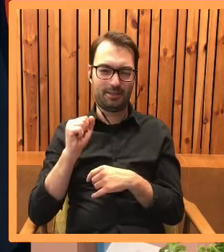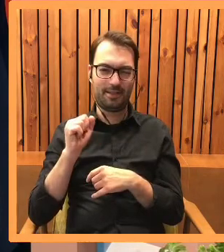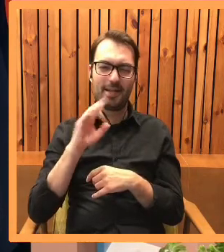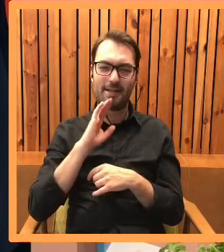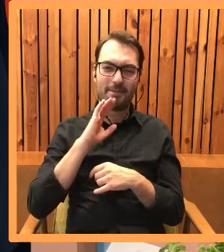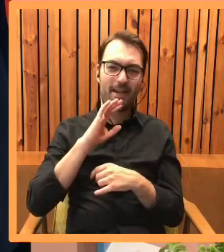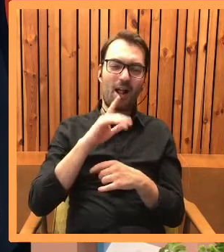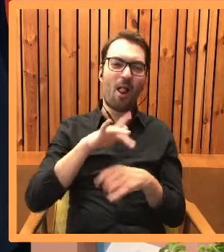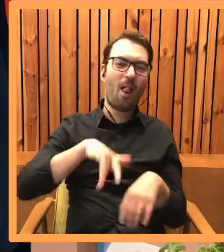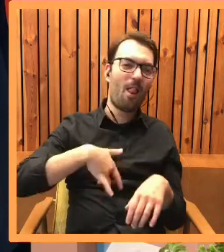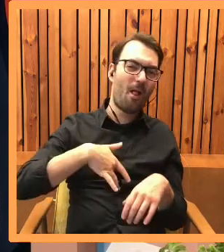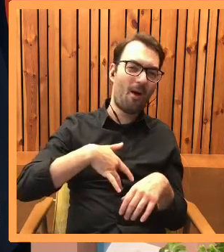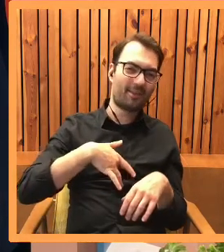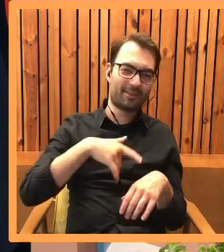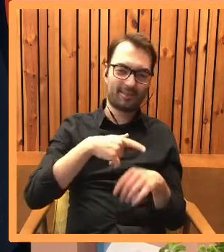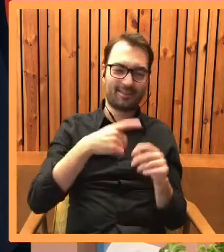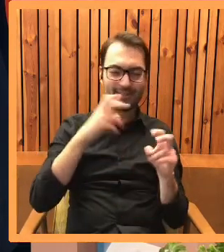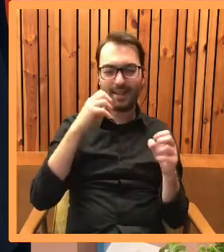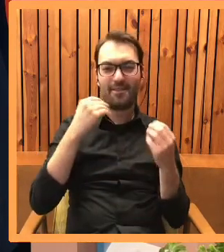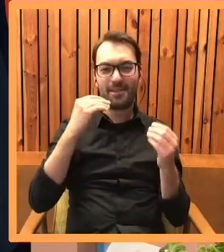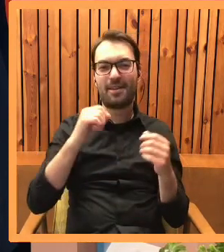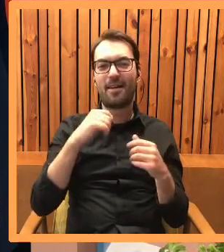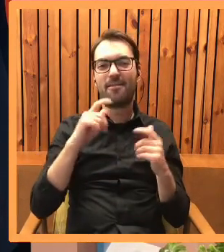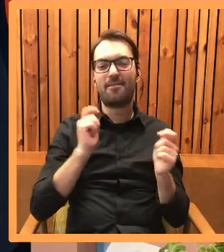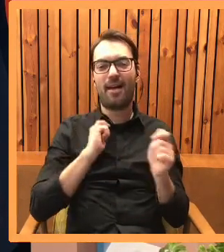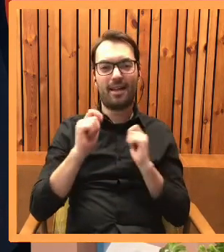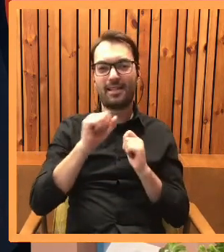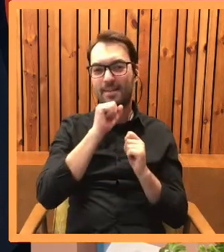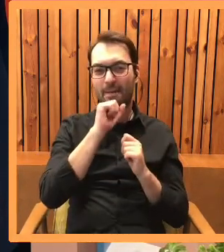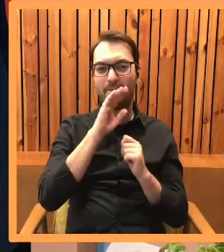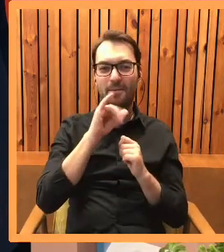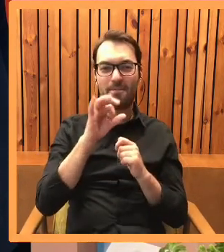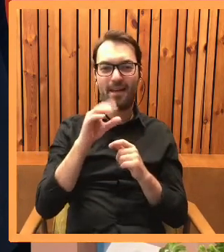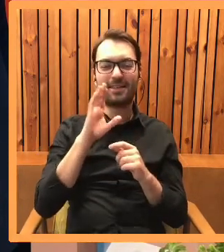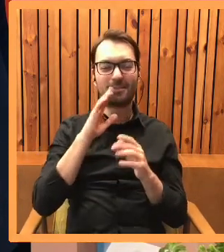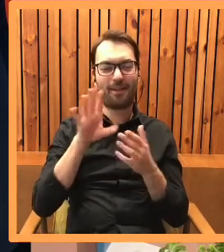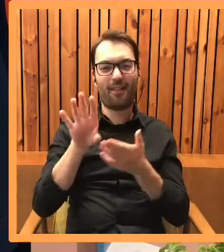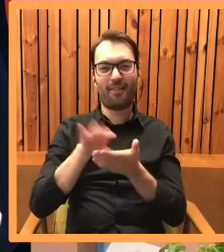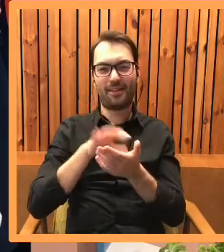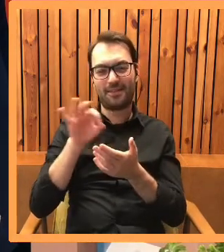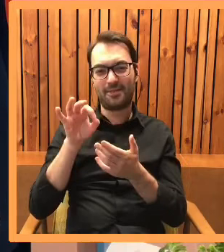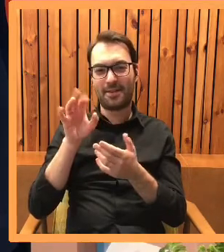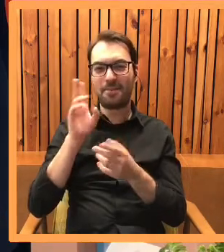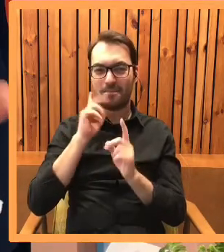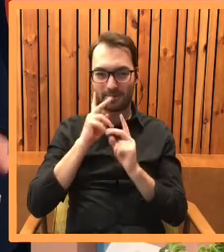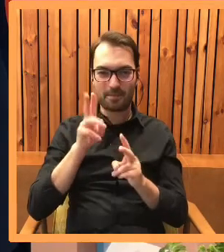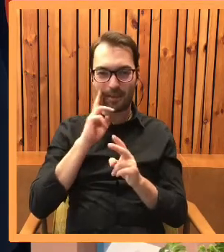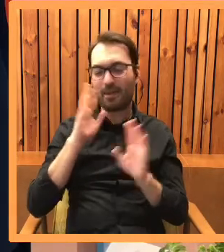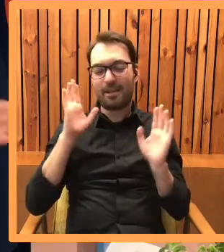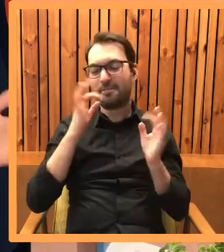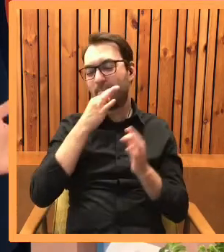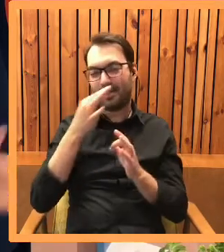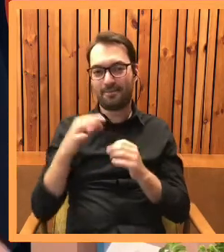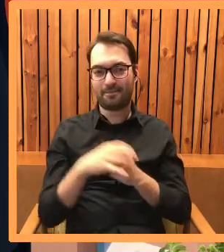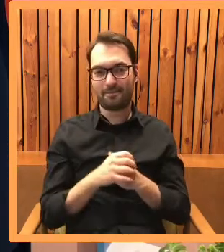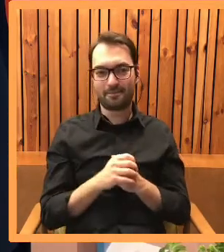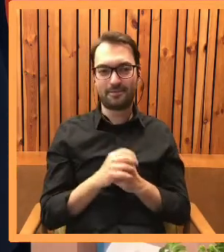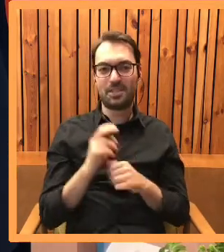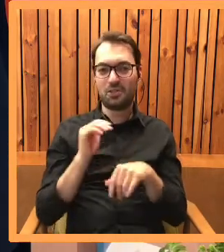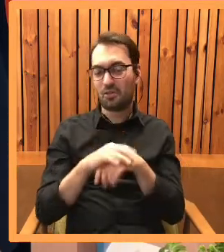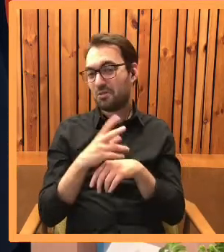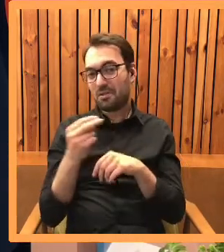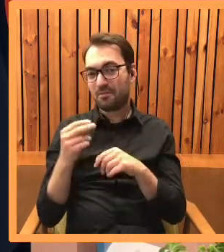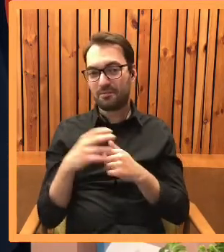doświadczenia kota Lorda z fantastycznych wakacjów babci Basi chyba mają coś wspólnego z rzeczywistością, ale to jest tylko intuicja, więc teraz albo zaprzecz, albo